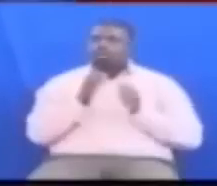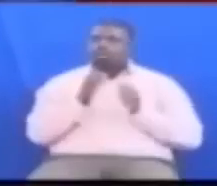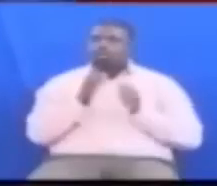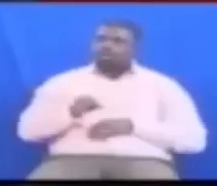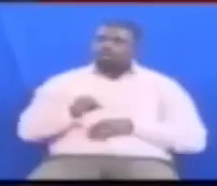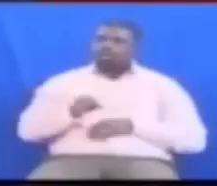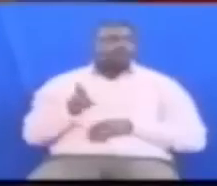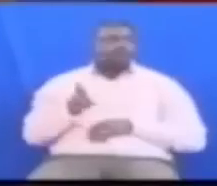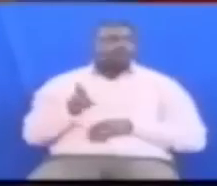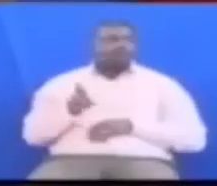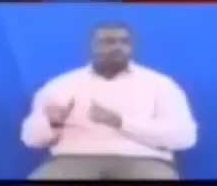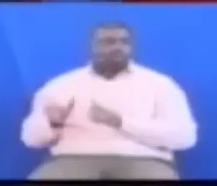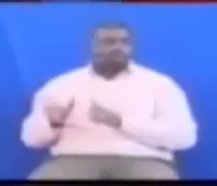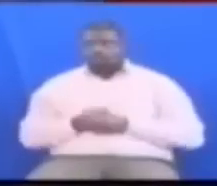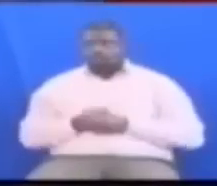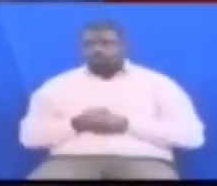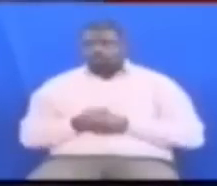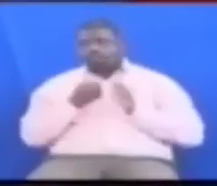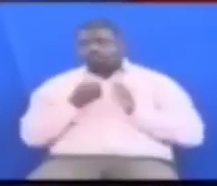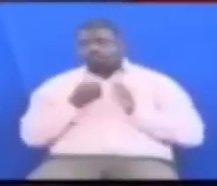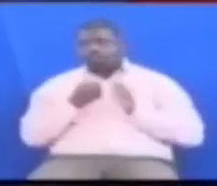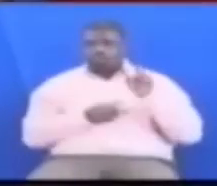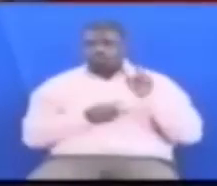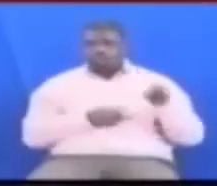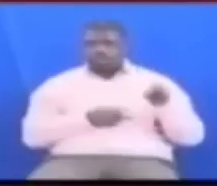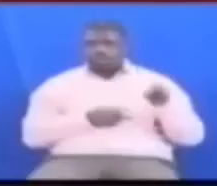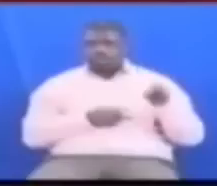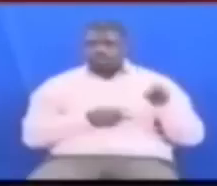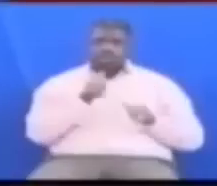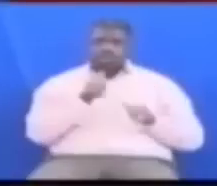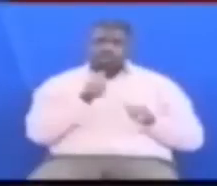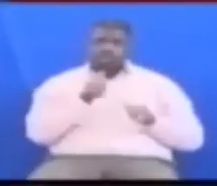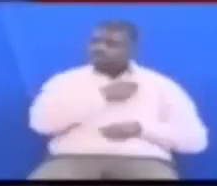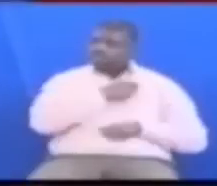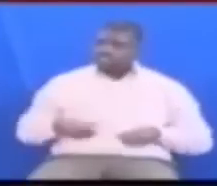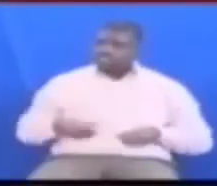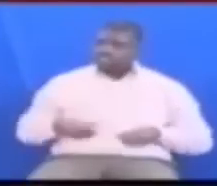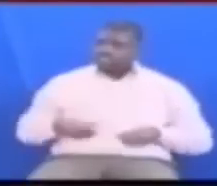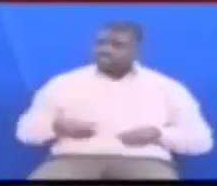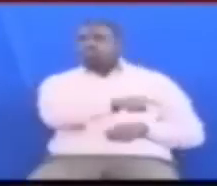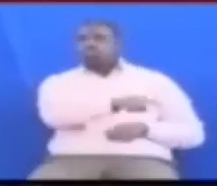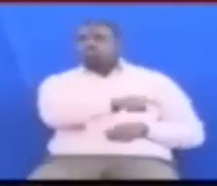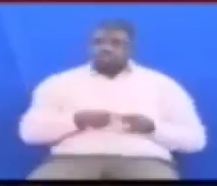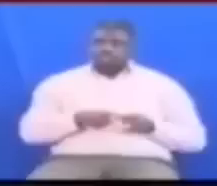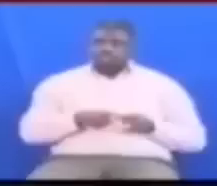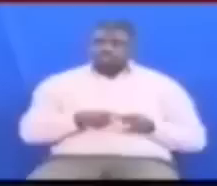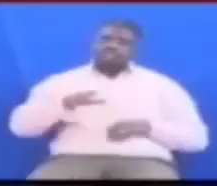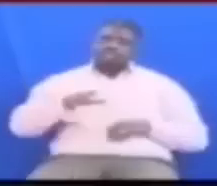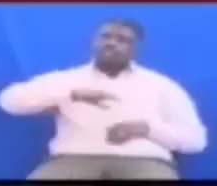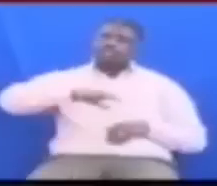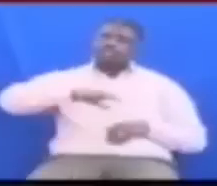sababu wamekua na utamaduni Kwa mfano pale kwangu mimi mtuara Yuzi mwishagua rasi kaja mtuara Kaja mtuara katika jimbo la